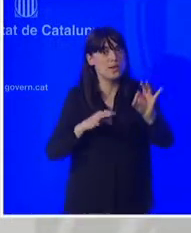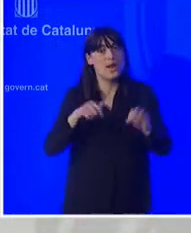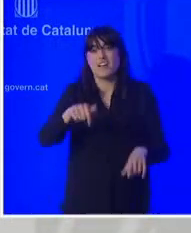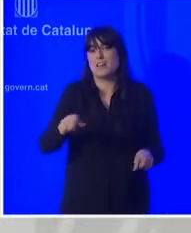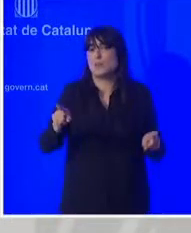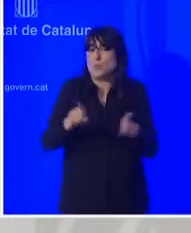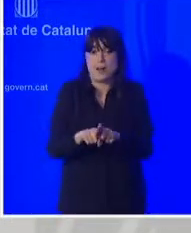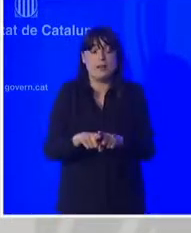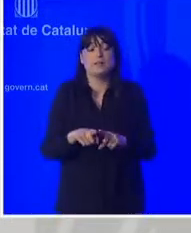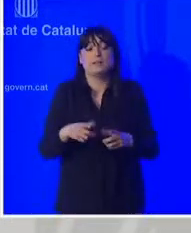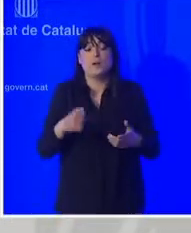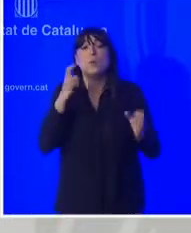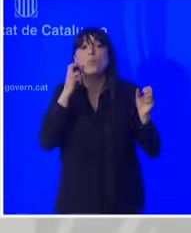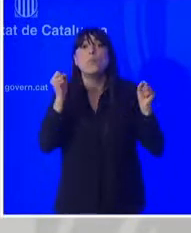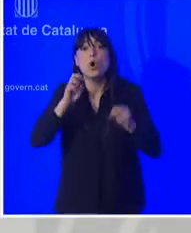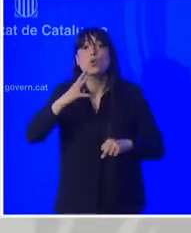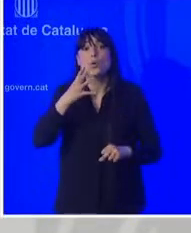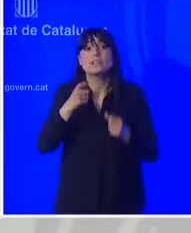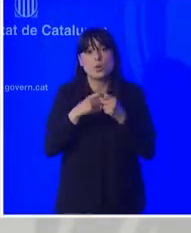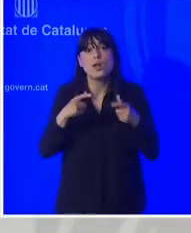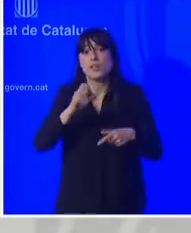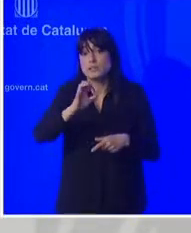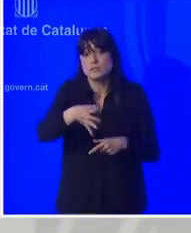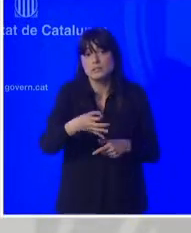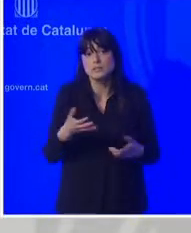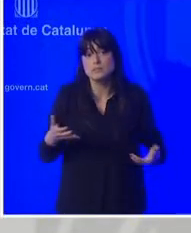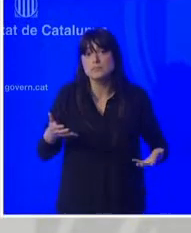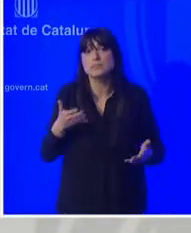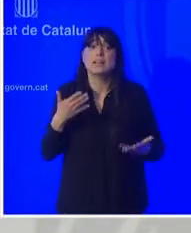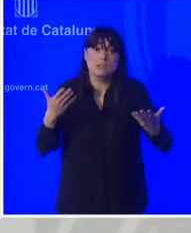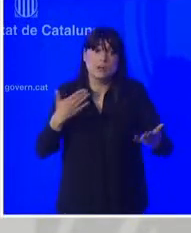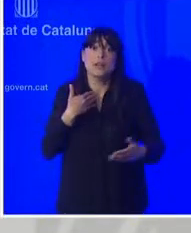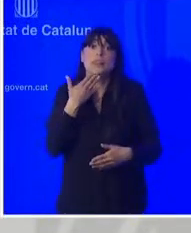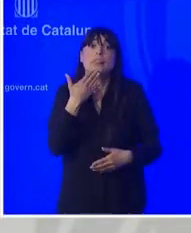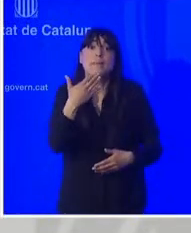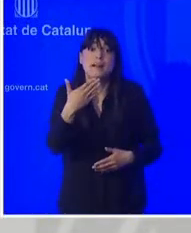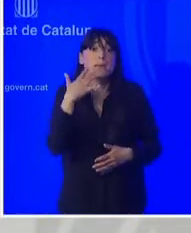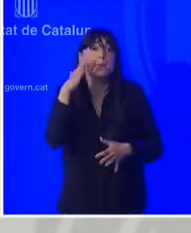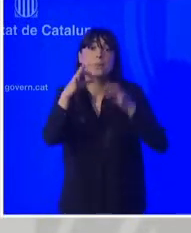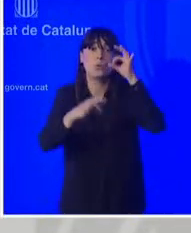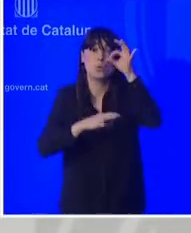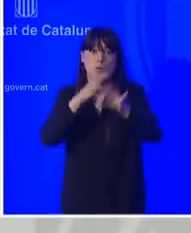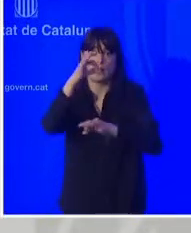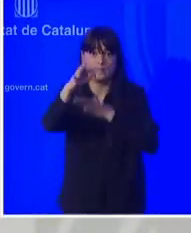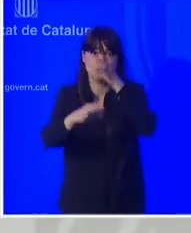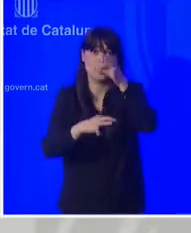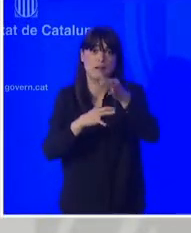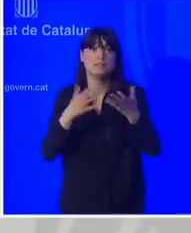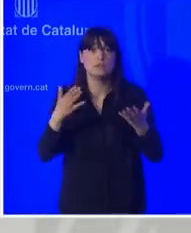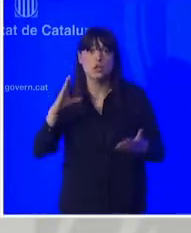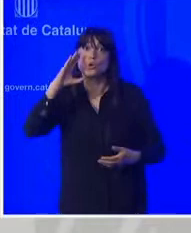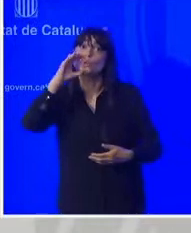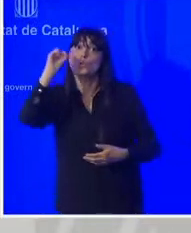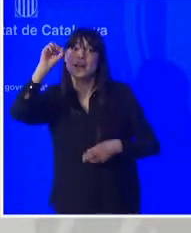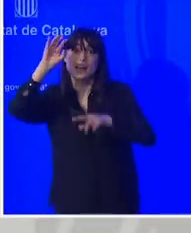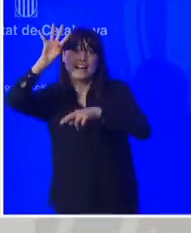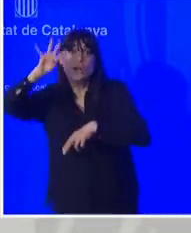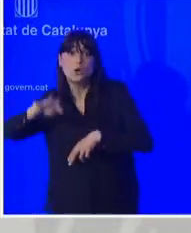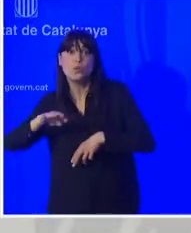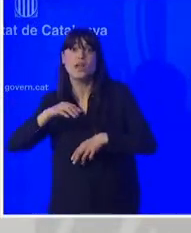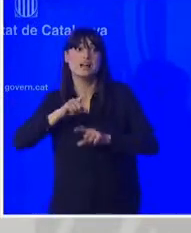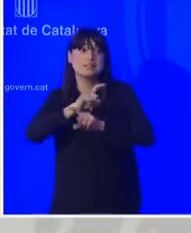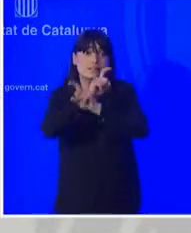escenari i és per això que demanem prudència que demanem des del Govern de Catalunya doncs que es facin cas a les recomanacions